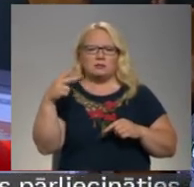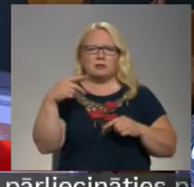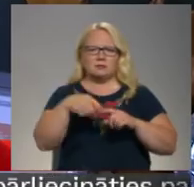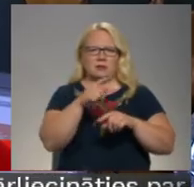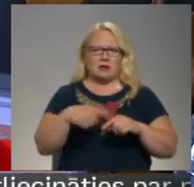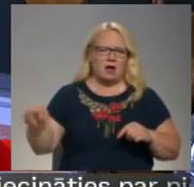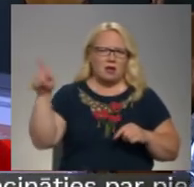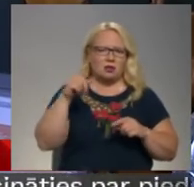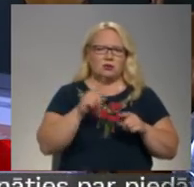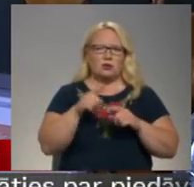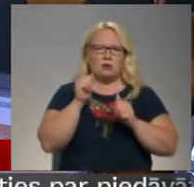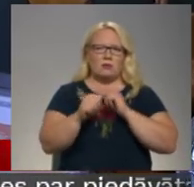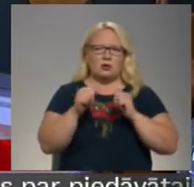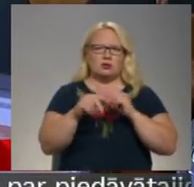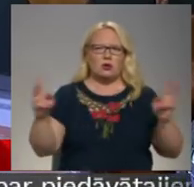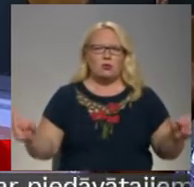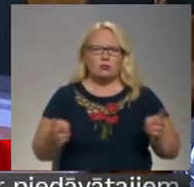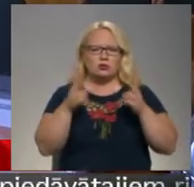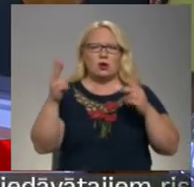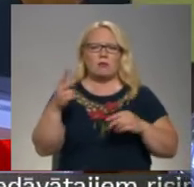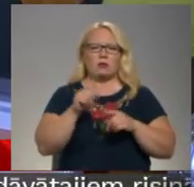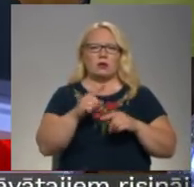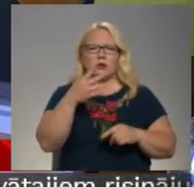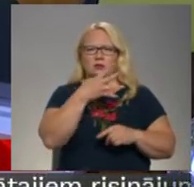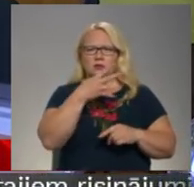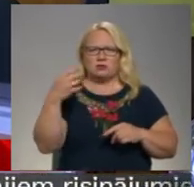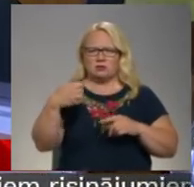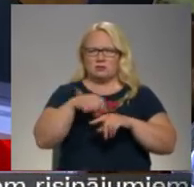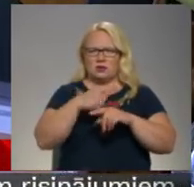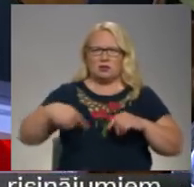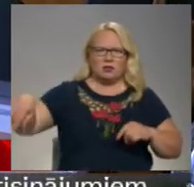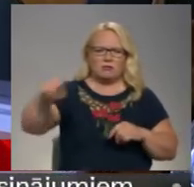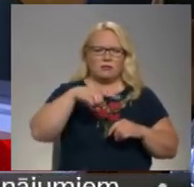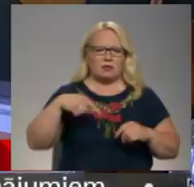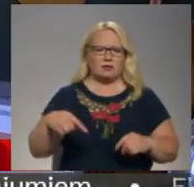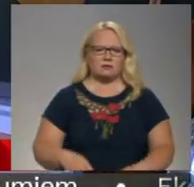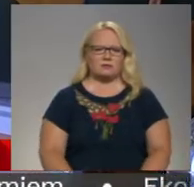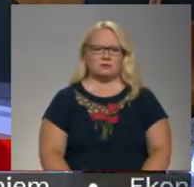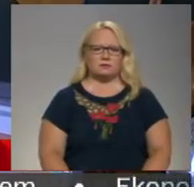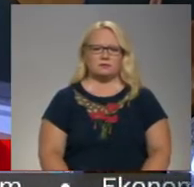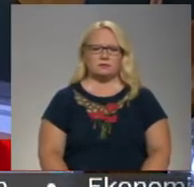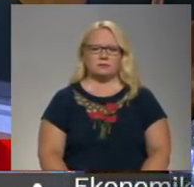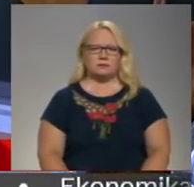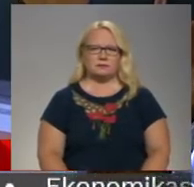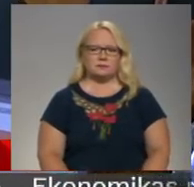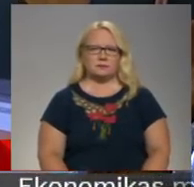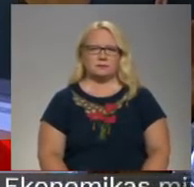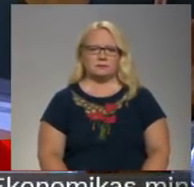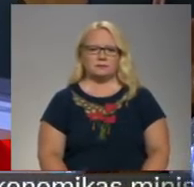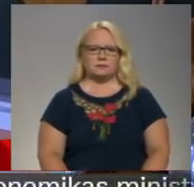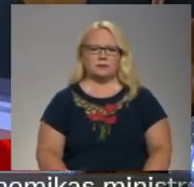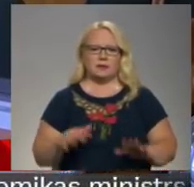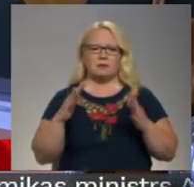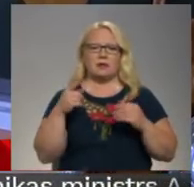23 un mēs Žuklindsgrēki, kas tiek režisēts kur lielāk par īstu kreju, mums bija pretas ģienas. Nu tad